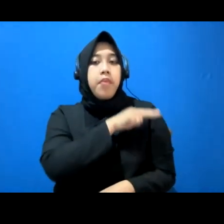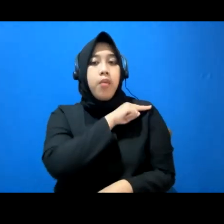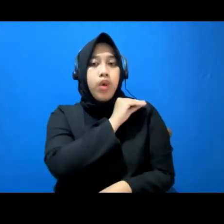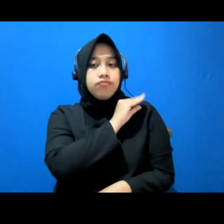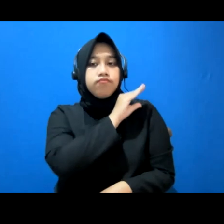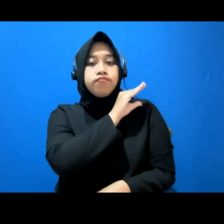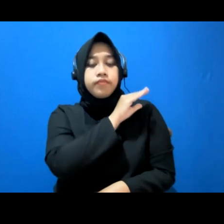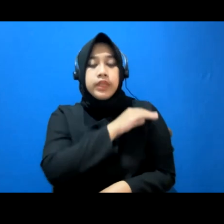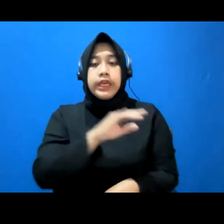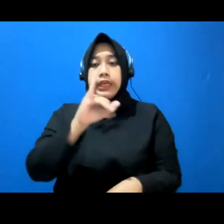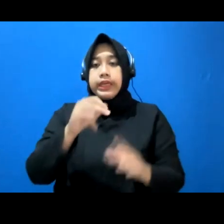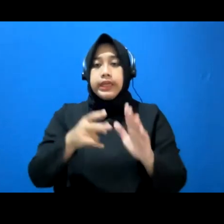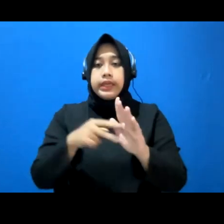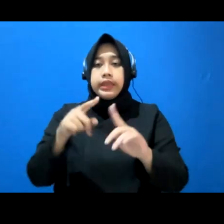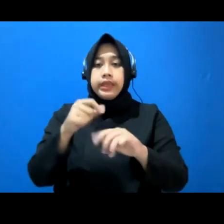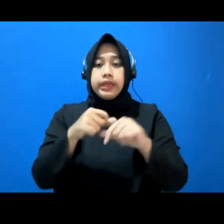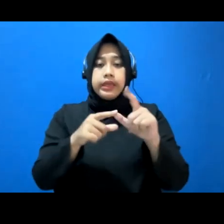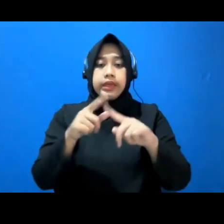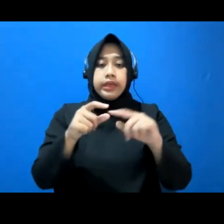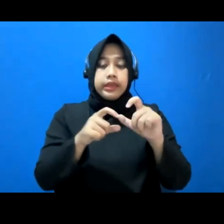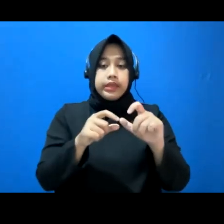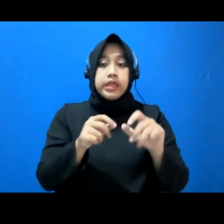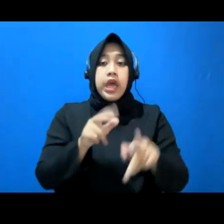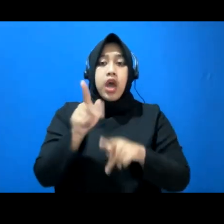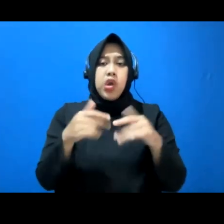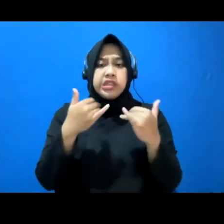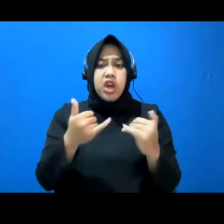Bukan sekedar organisasi. Karena organisasi begitu banyak sekarang.